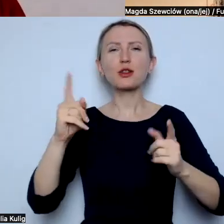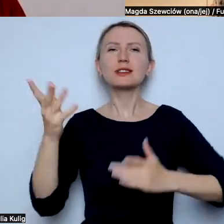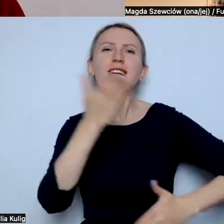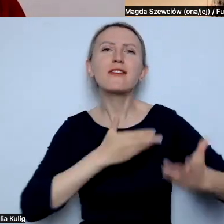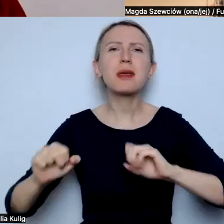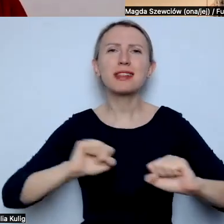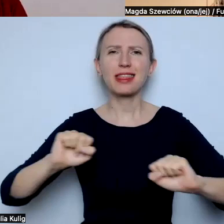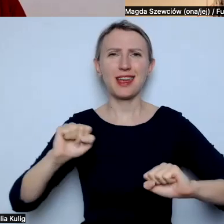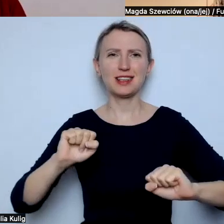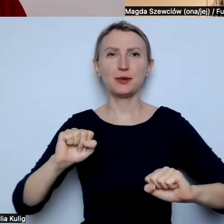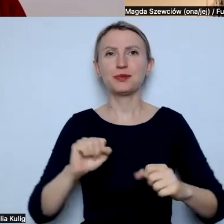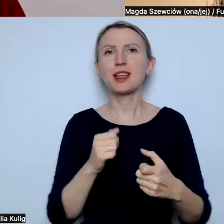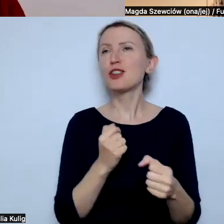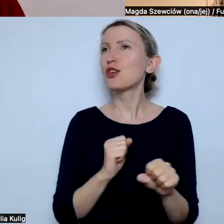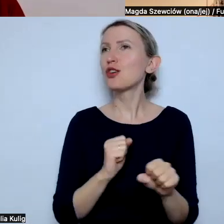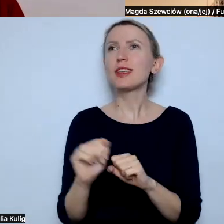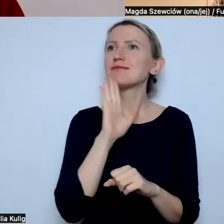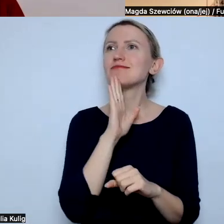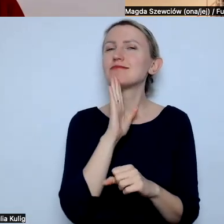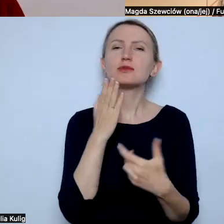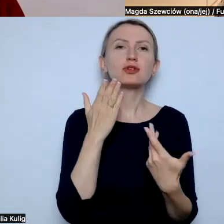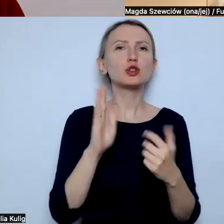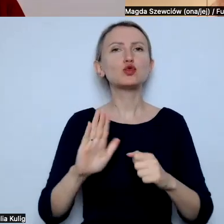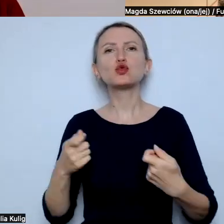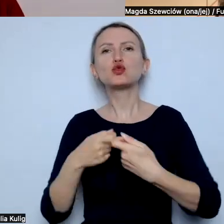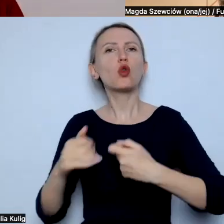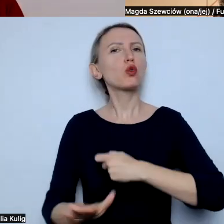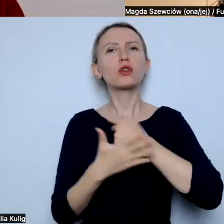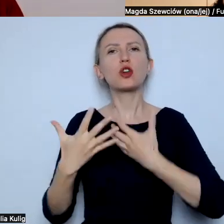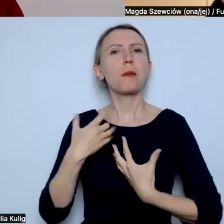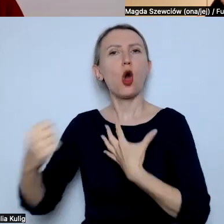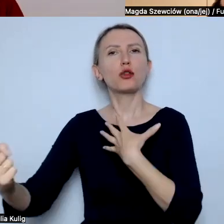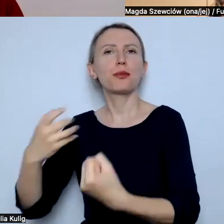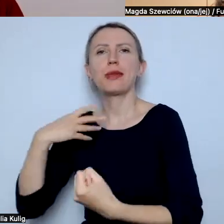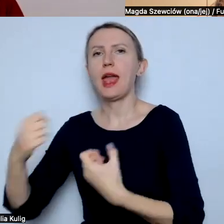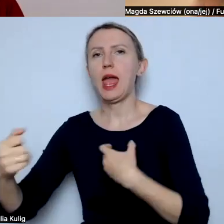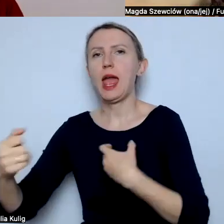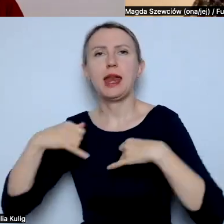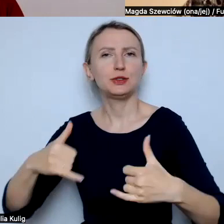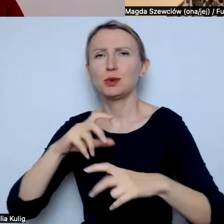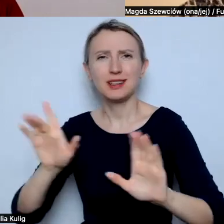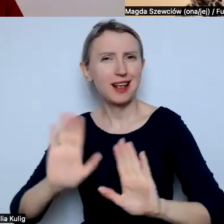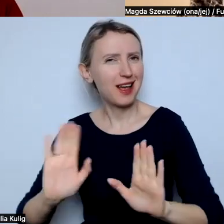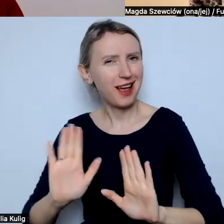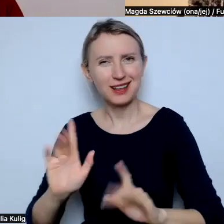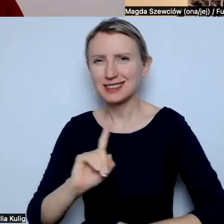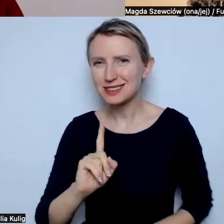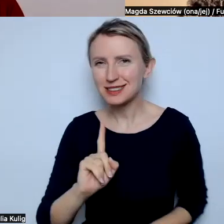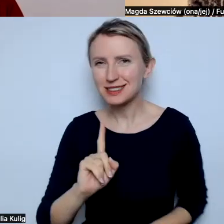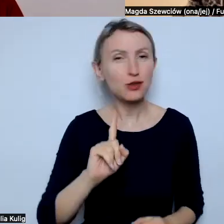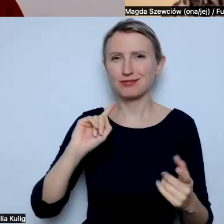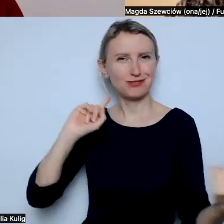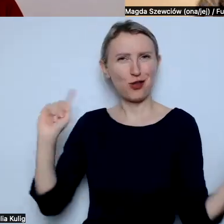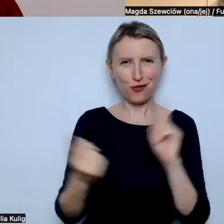To znaczy, to nie jest tak, że sojusznictwo tylko nam odbiera siły, czas itd. itp. Wręcz przeciwnie,